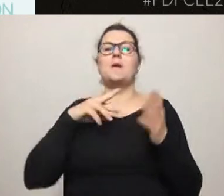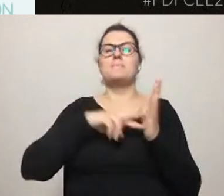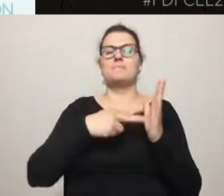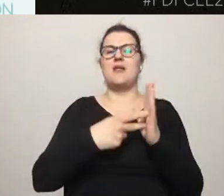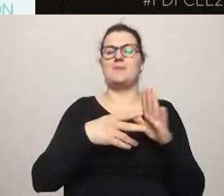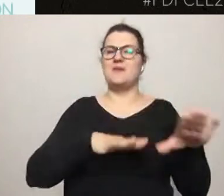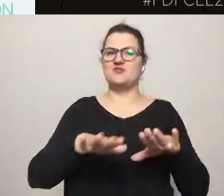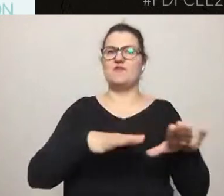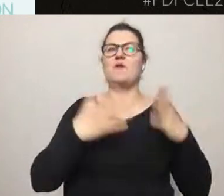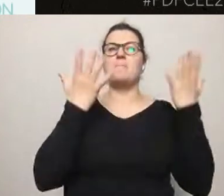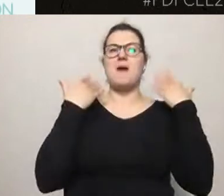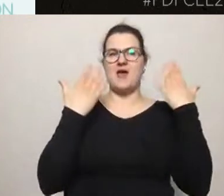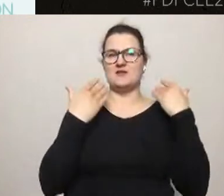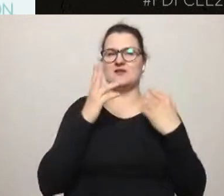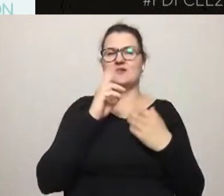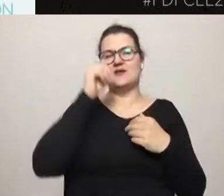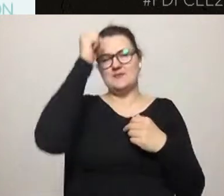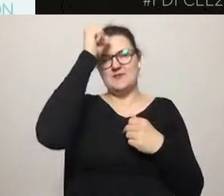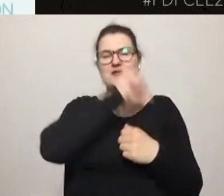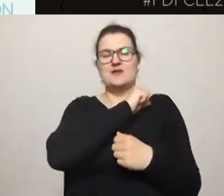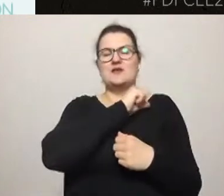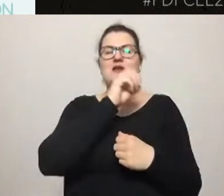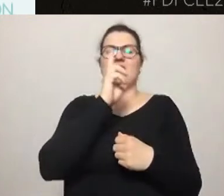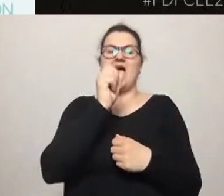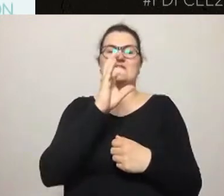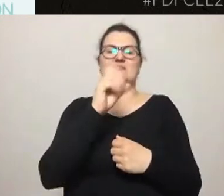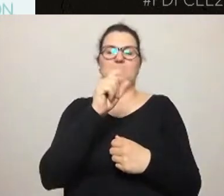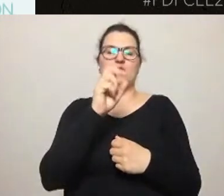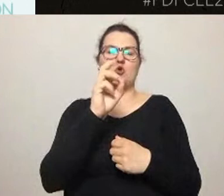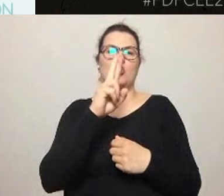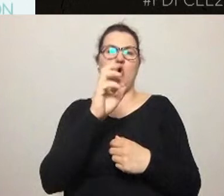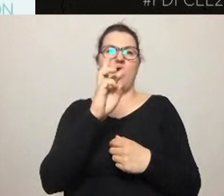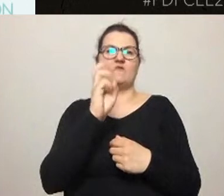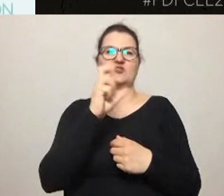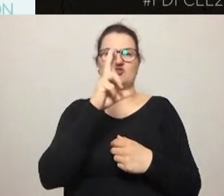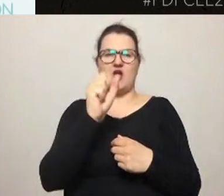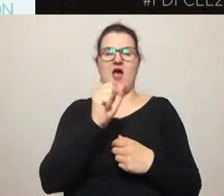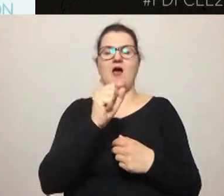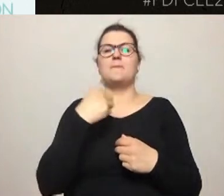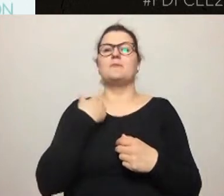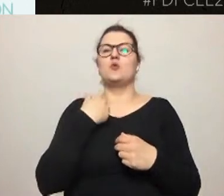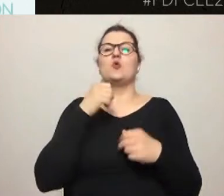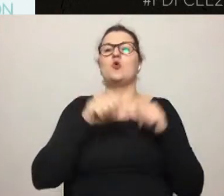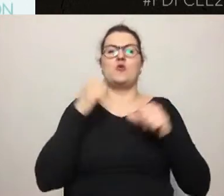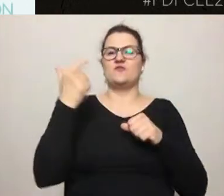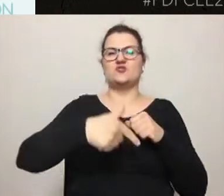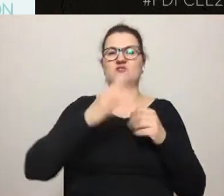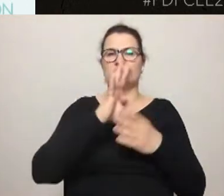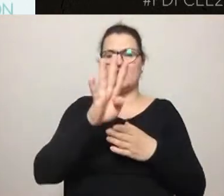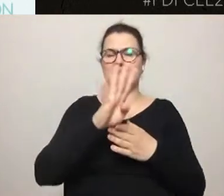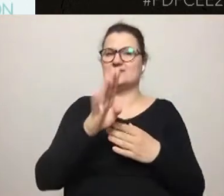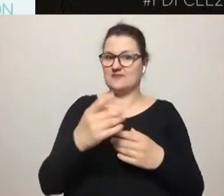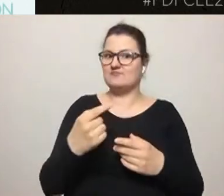w Poznaniu, gdzie w roku 2014 zastosowaliśmy pierwszy raz go ankietę